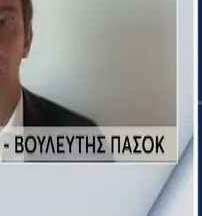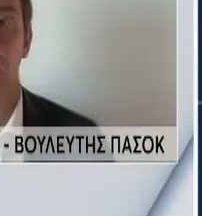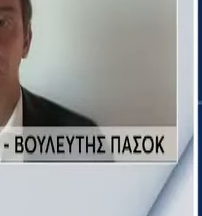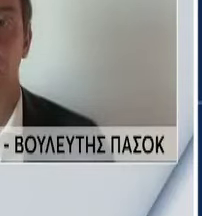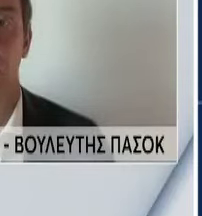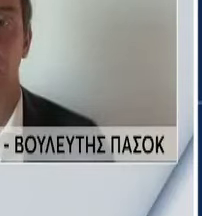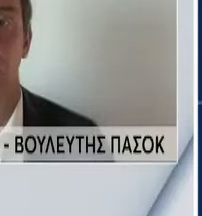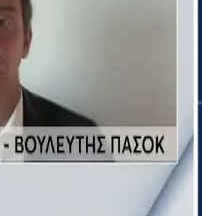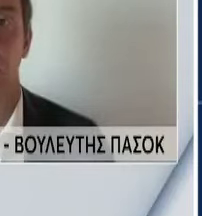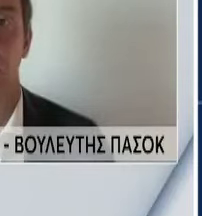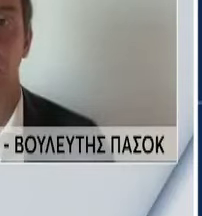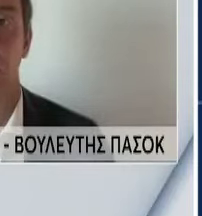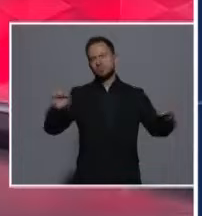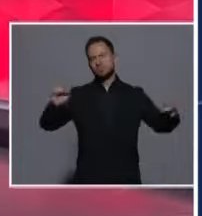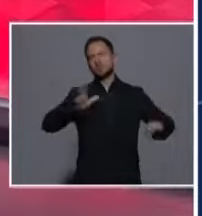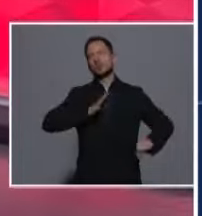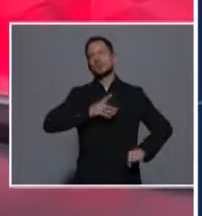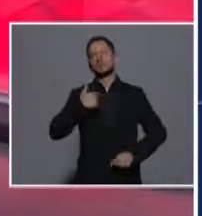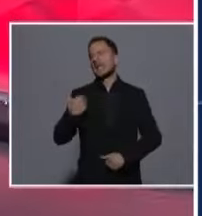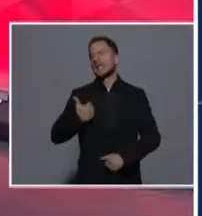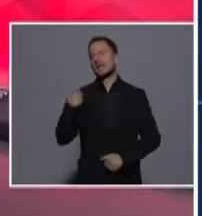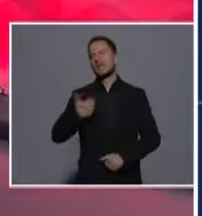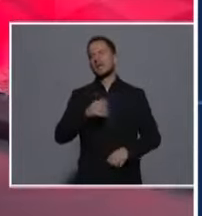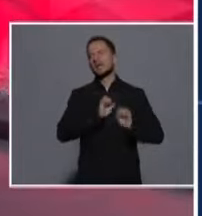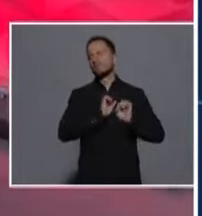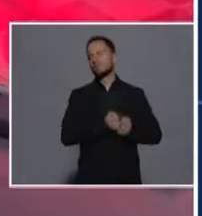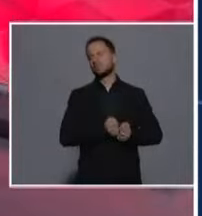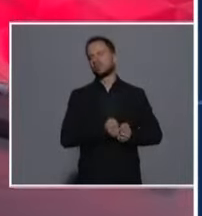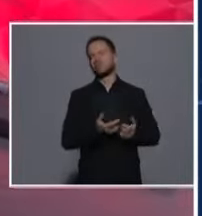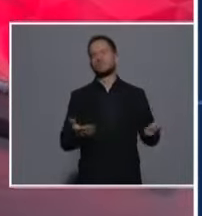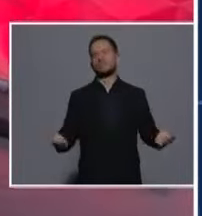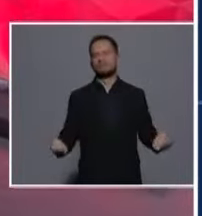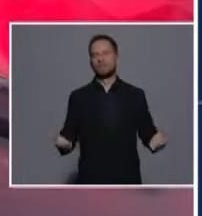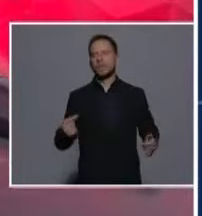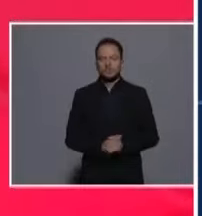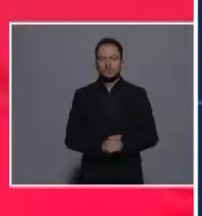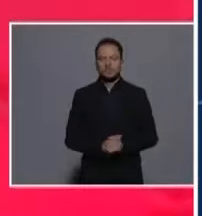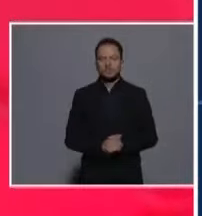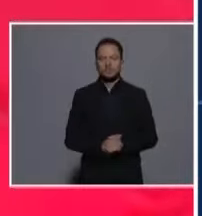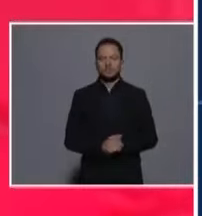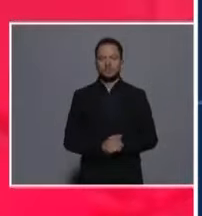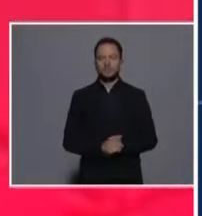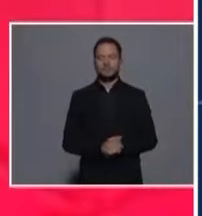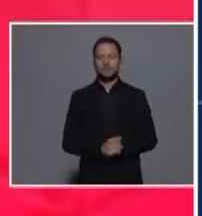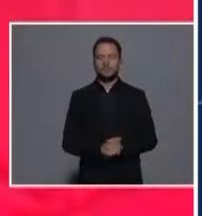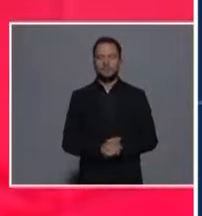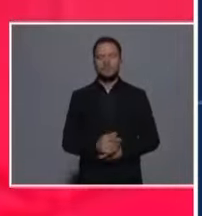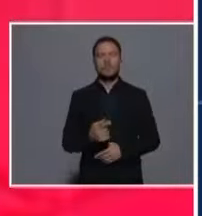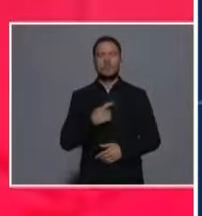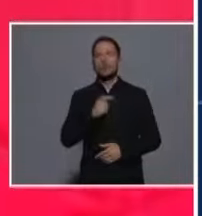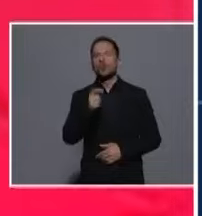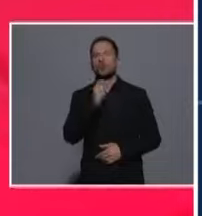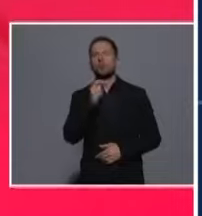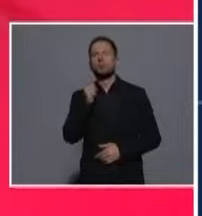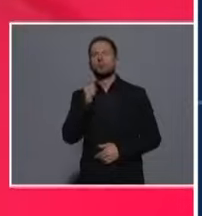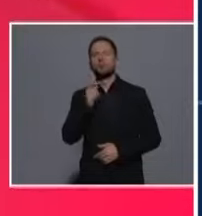ή η δεύτερη με την οποία τα σέβεται Αποστάσεις πάντως από τις φερόμενες δηλώσεις Παπά πήρε ο βουλευτής του ΣΥΡΙΖΑ και αρμόδιστο με άρχης προστασίας